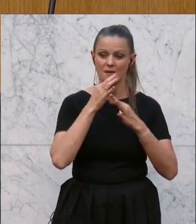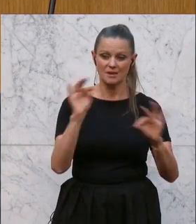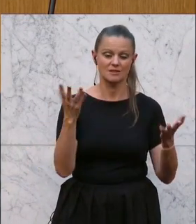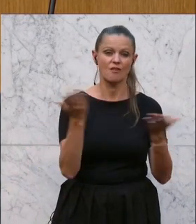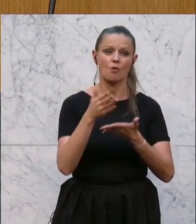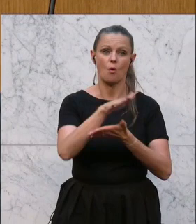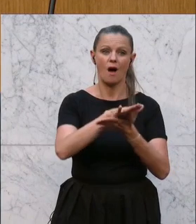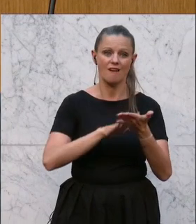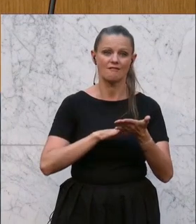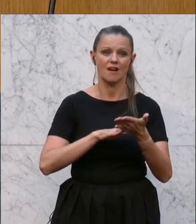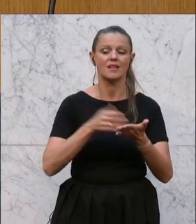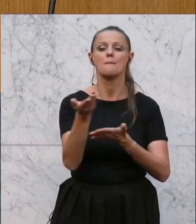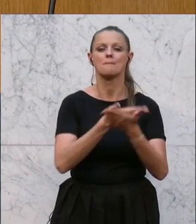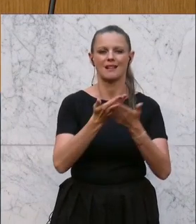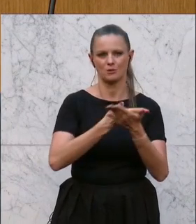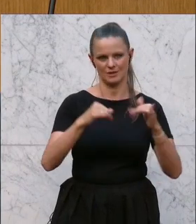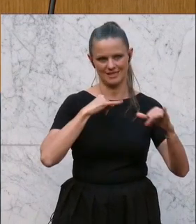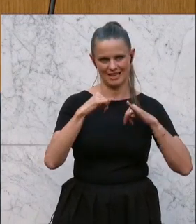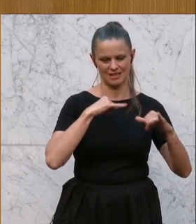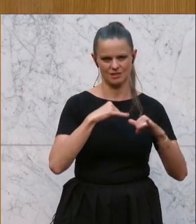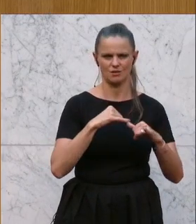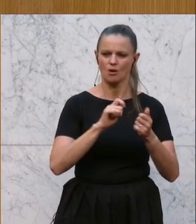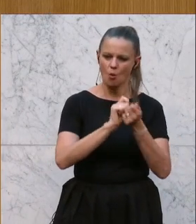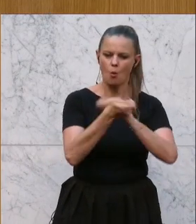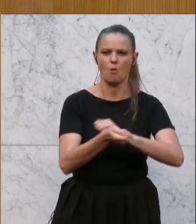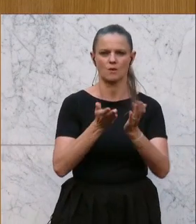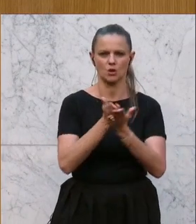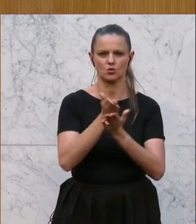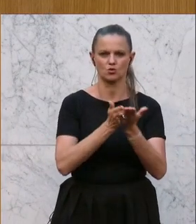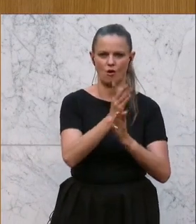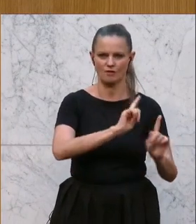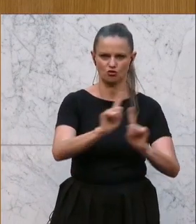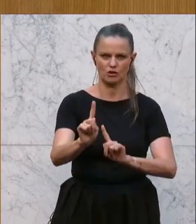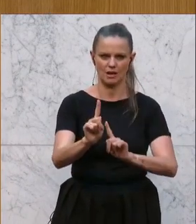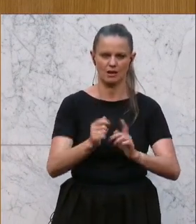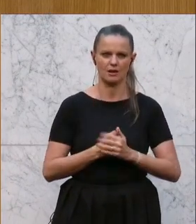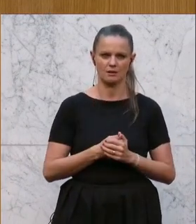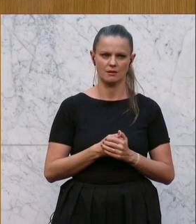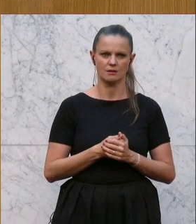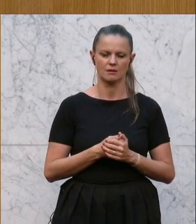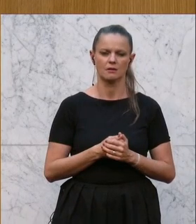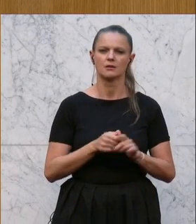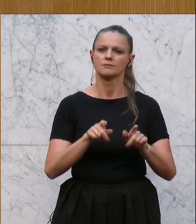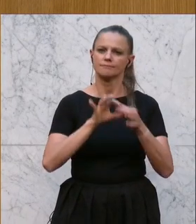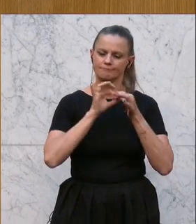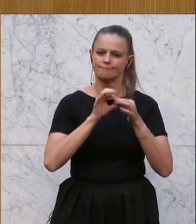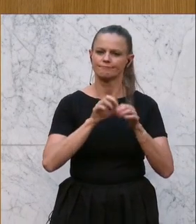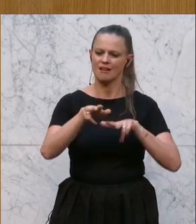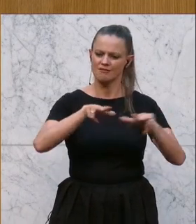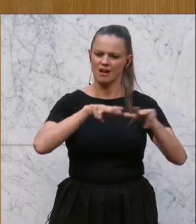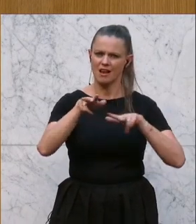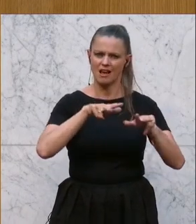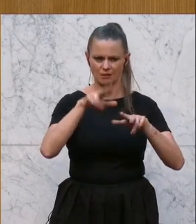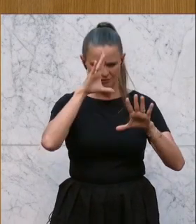Bildungsdirektionen an. Machen Sie Servicestellen daraus. Stellen Sie hier auch, was die Verwaltung betrifft, die Kinder in den